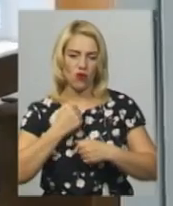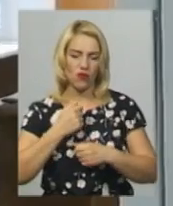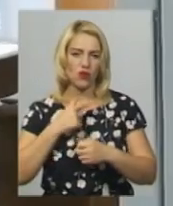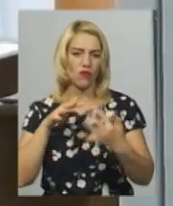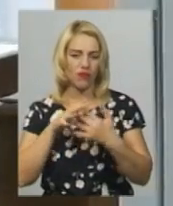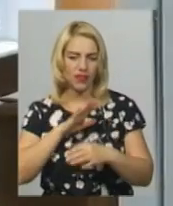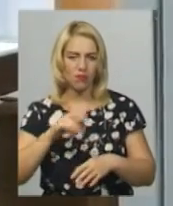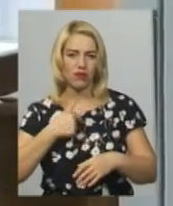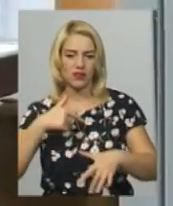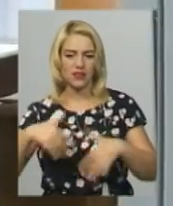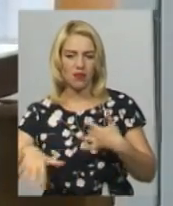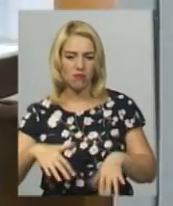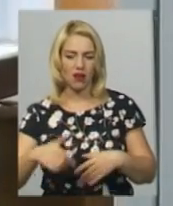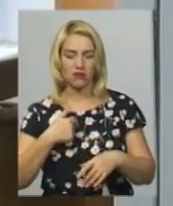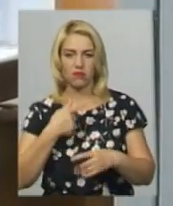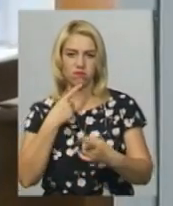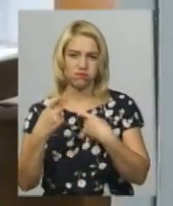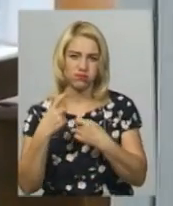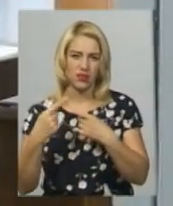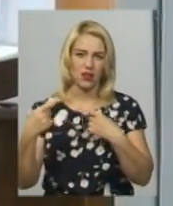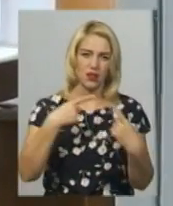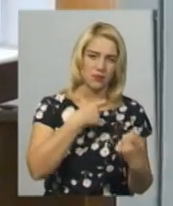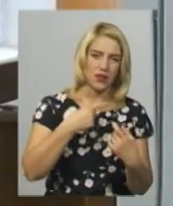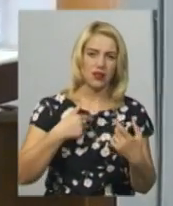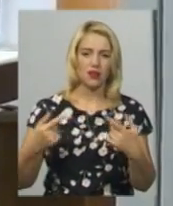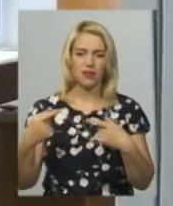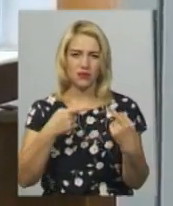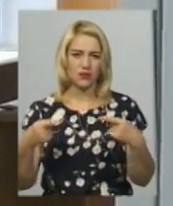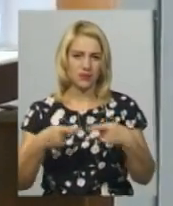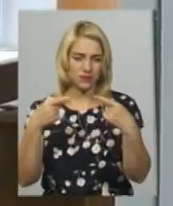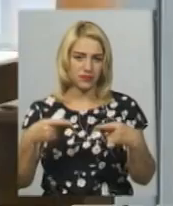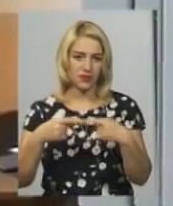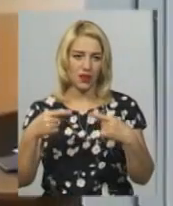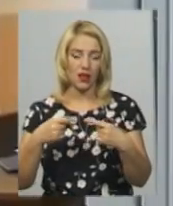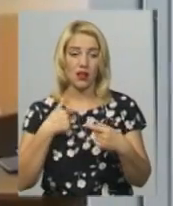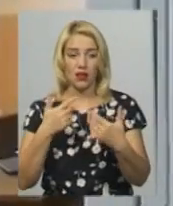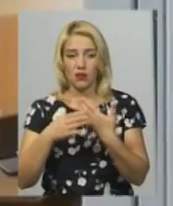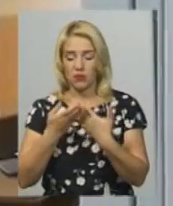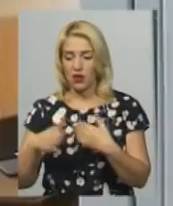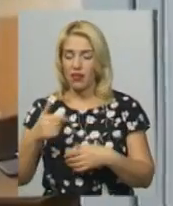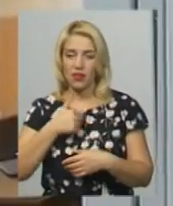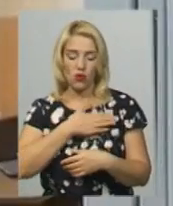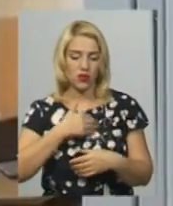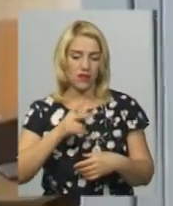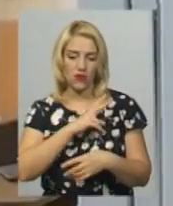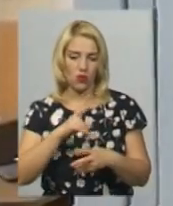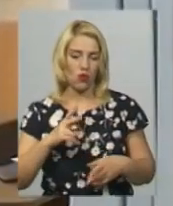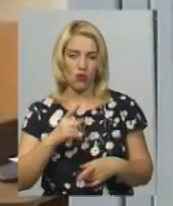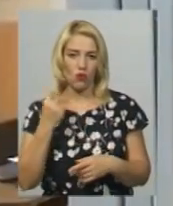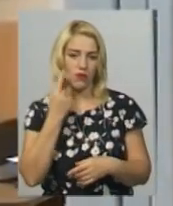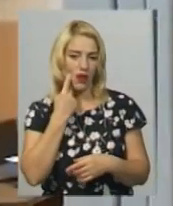ображати. Це були словесні емоції. Дали одне одному за потилищник, то й розійшлись. Я не хотів образити ні матерів-героїв АТО, ні воїнів.